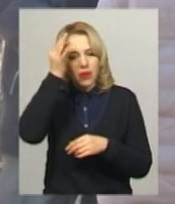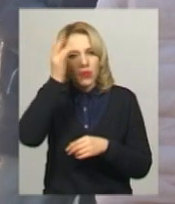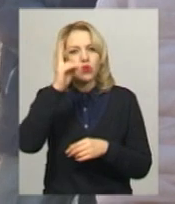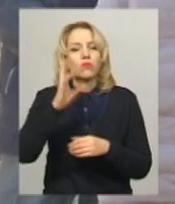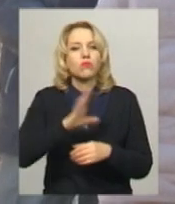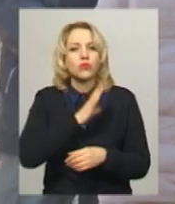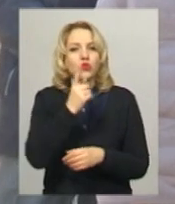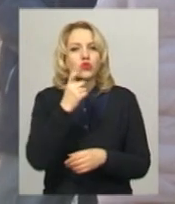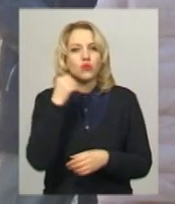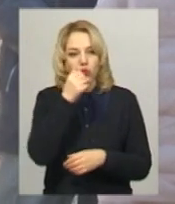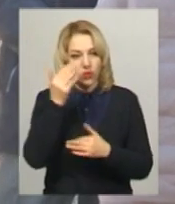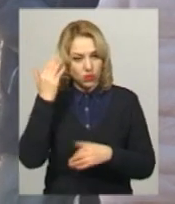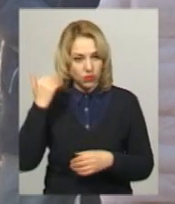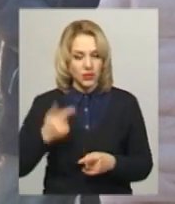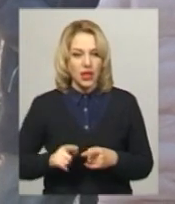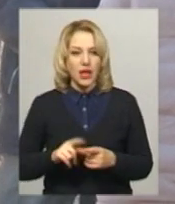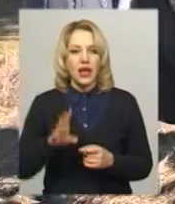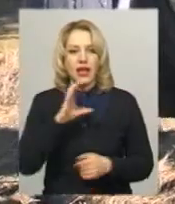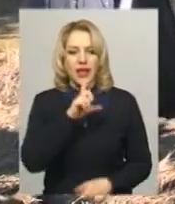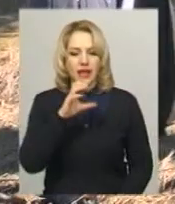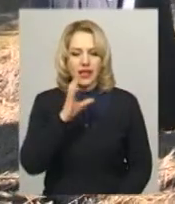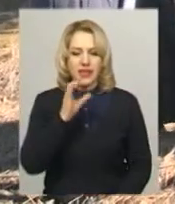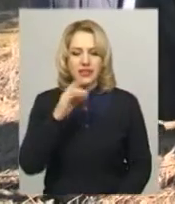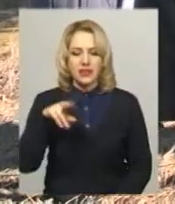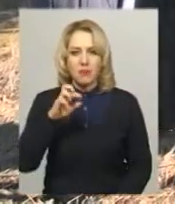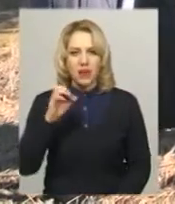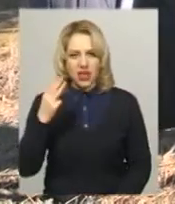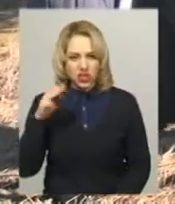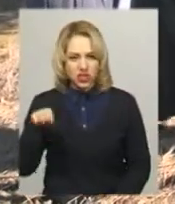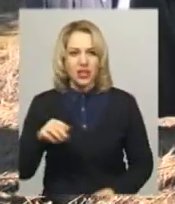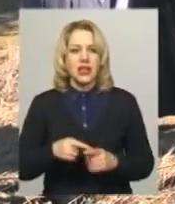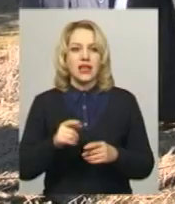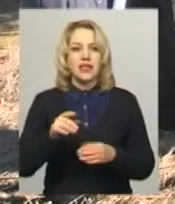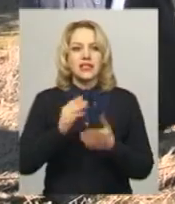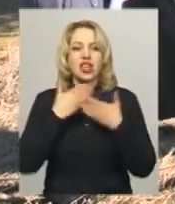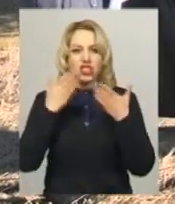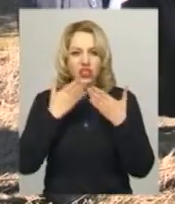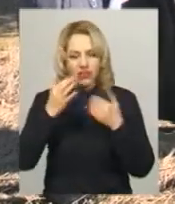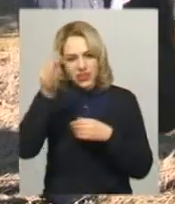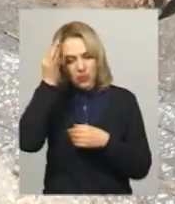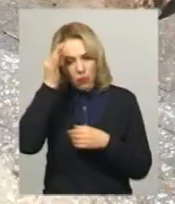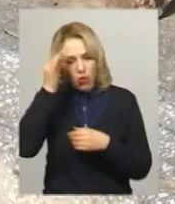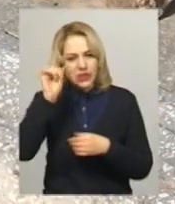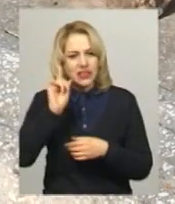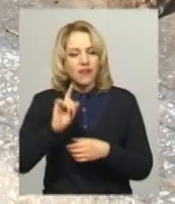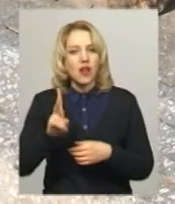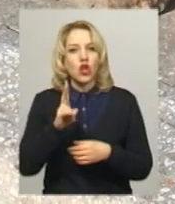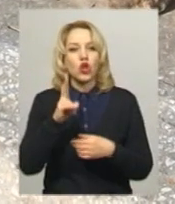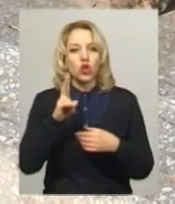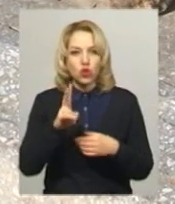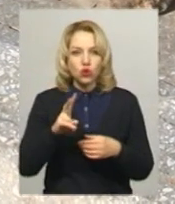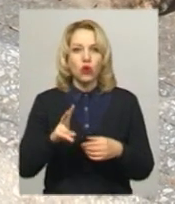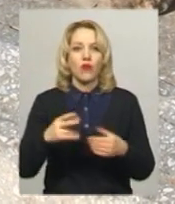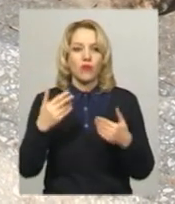На мітингу представників фонду «Хесетбеш» зачитували спогади євреїв, які вижили після погрому та емігрували до західних країн. А теперішні жителі